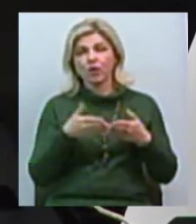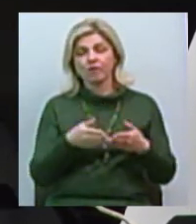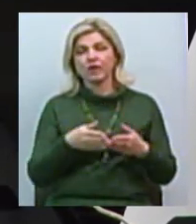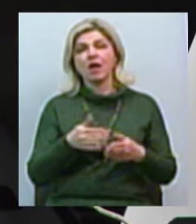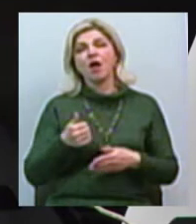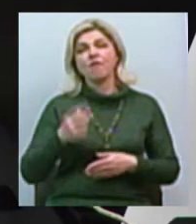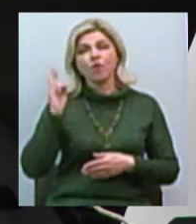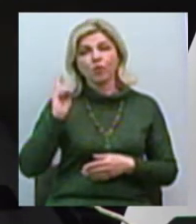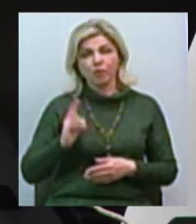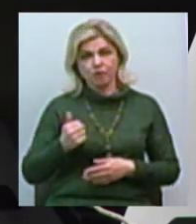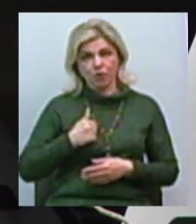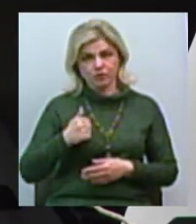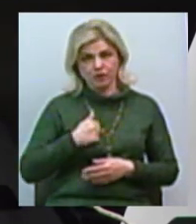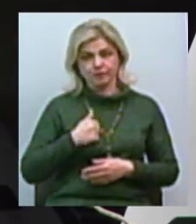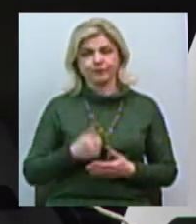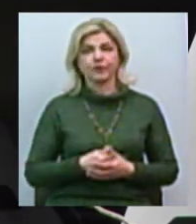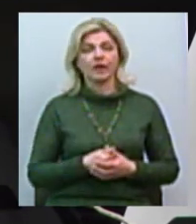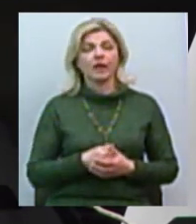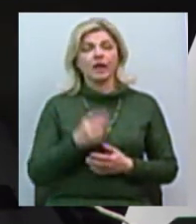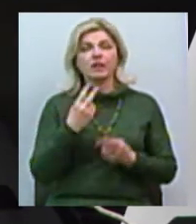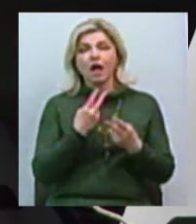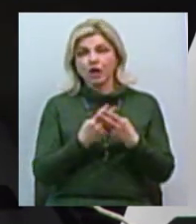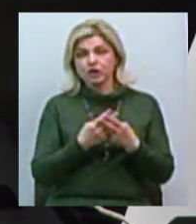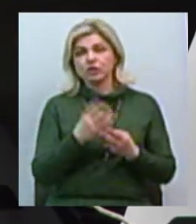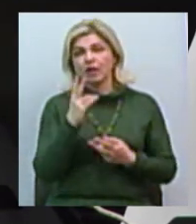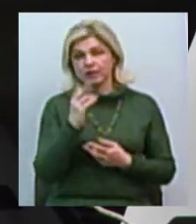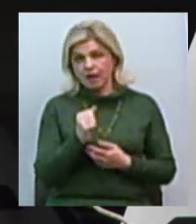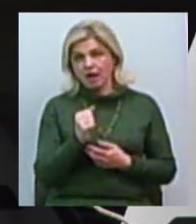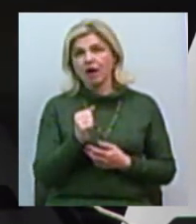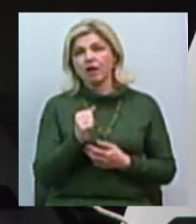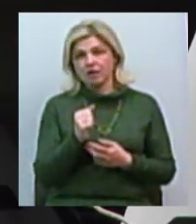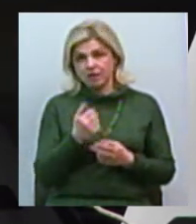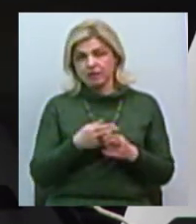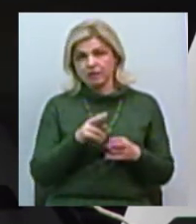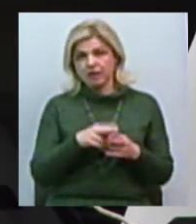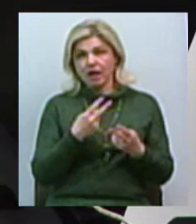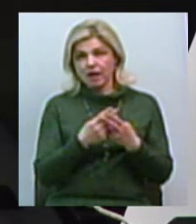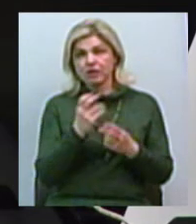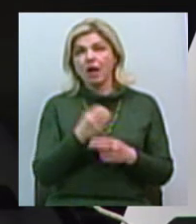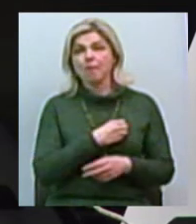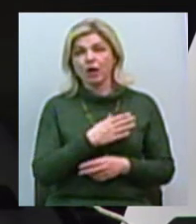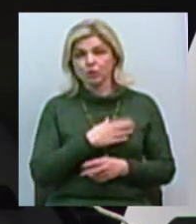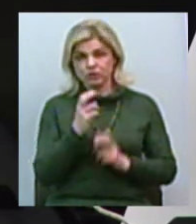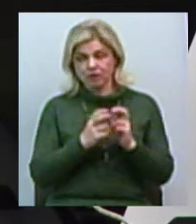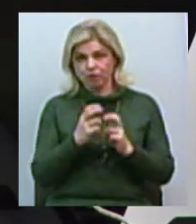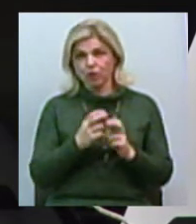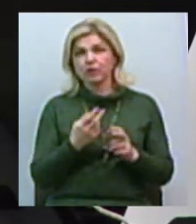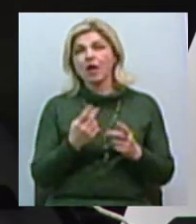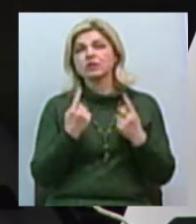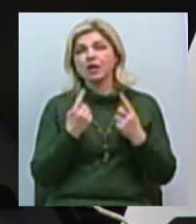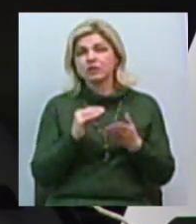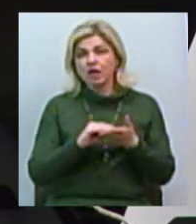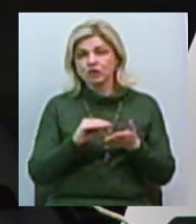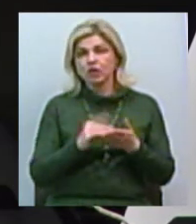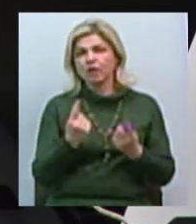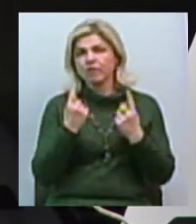Накладання арешту на цей сними новий комплекс заводу – це надзвичайна подія для міста Миколаїва, Миколаївської області та країни в цілому, оскільки зазначення наносять